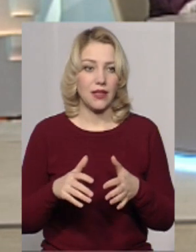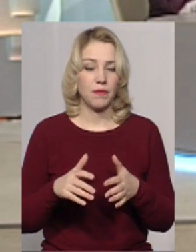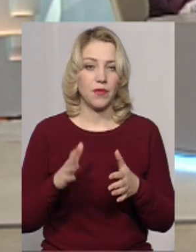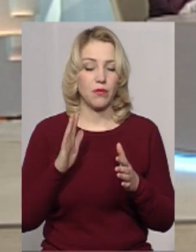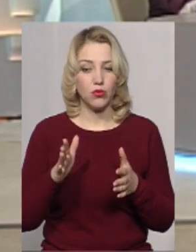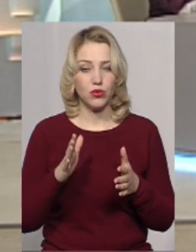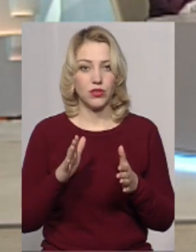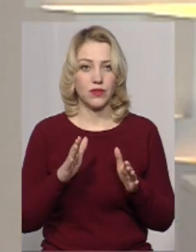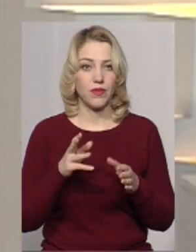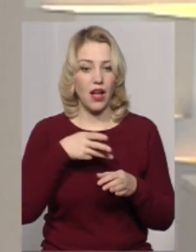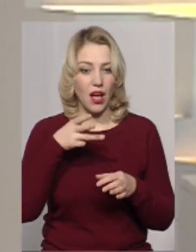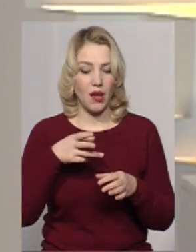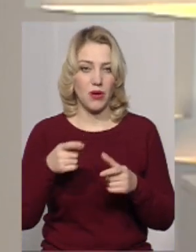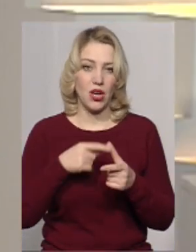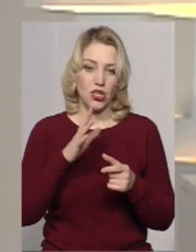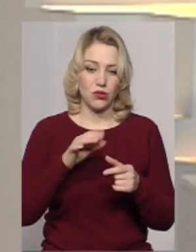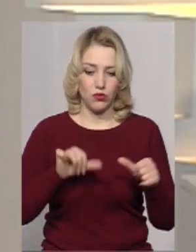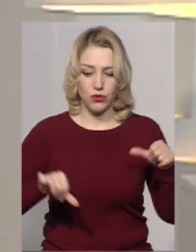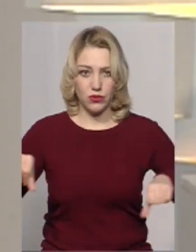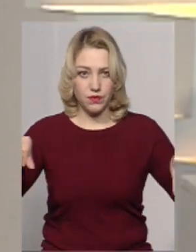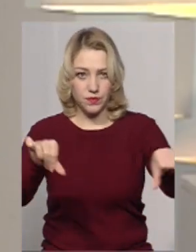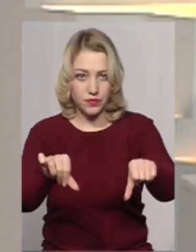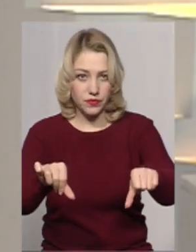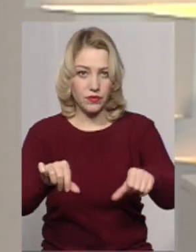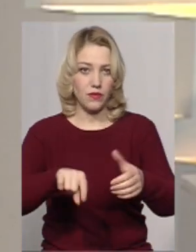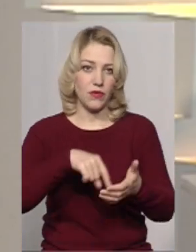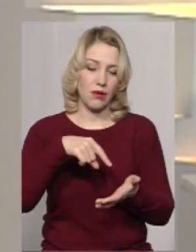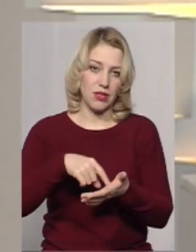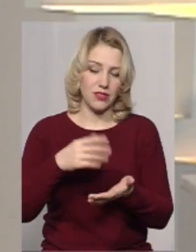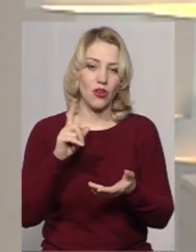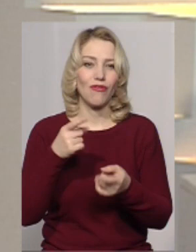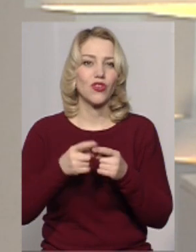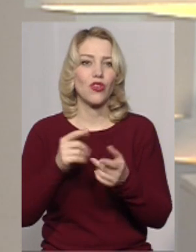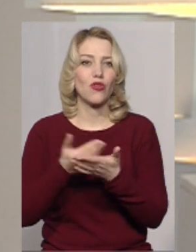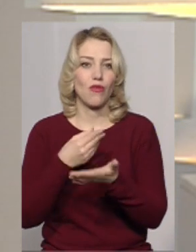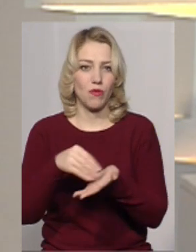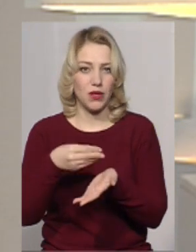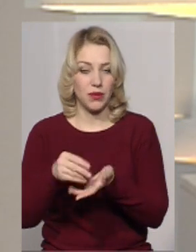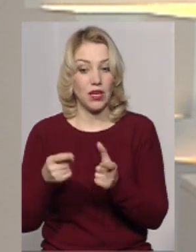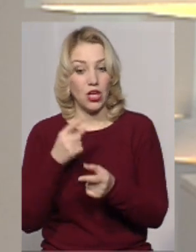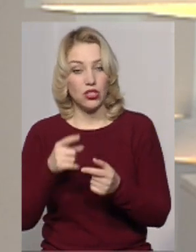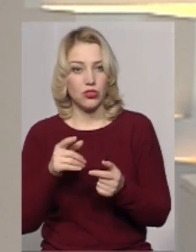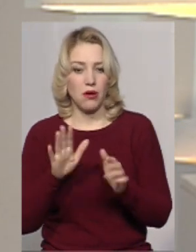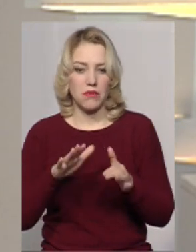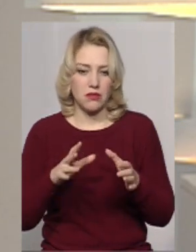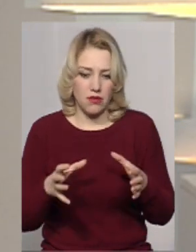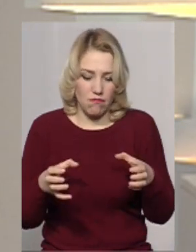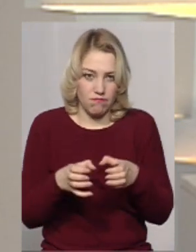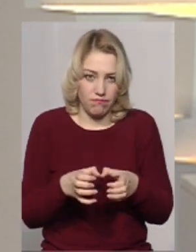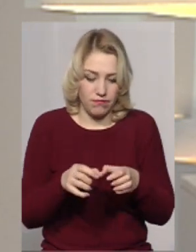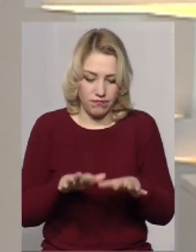розосереджені камери взагалі по всьому місту, маю на увазі, новопридбані? Чи місця будуть якійсь найбільшої